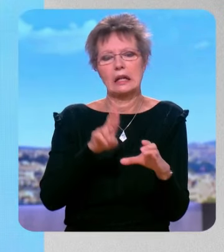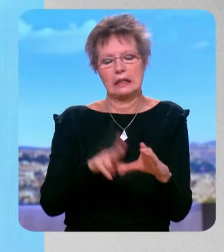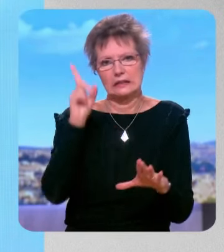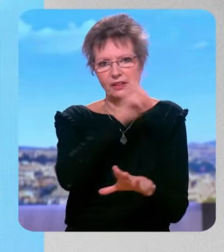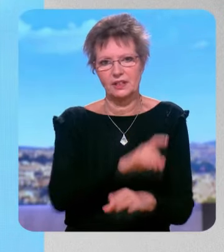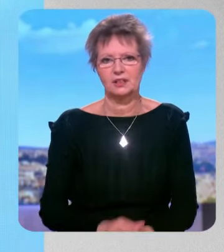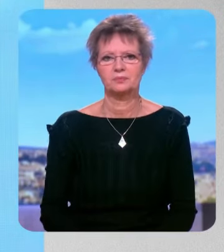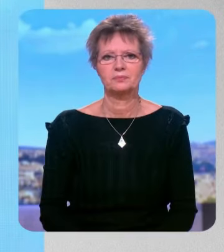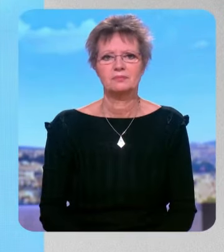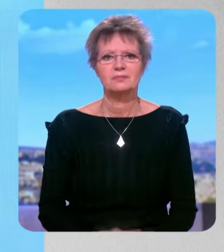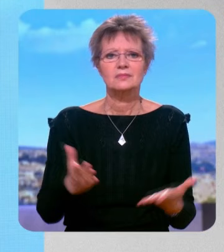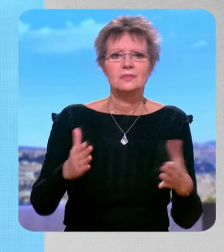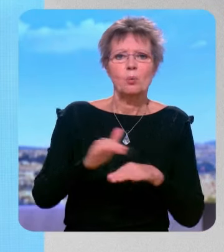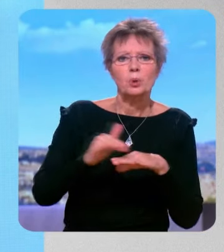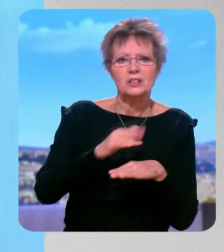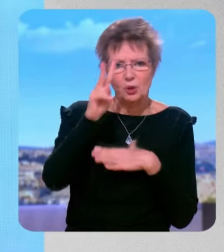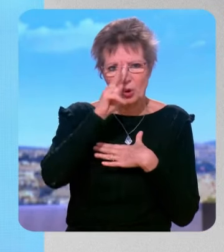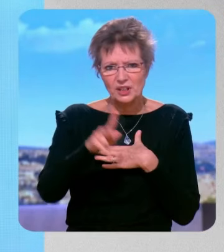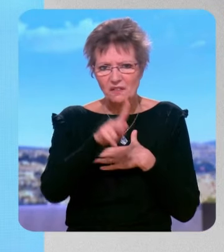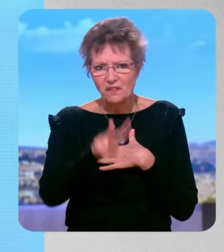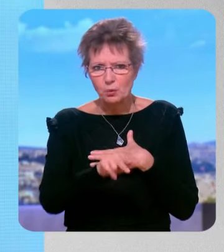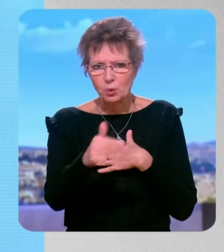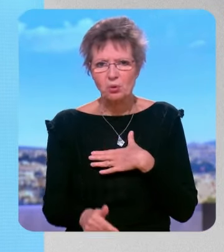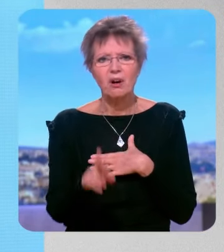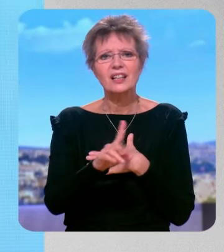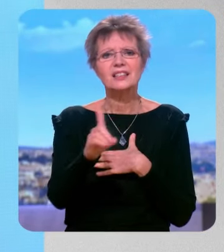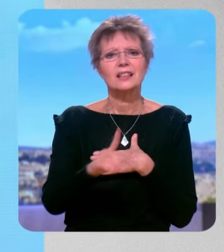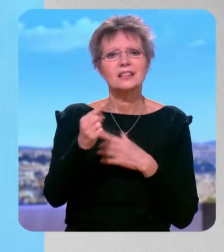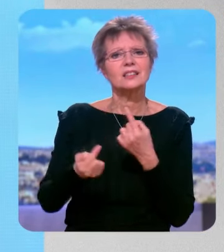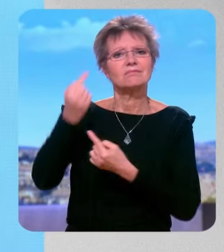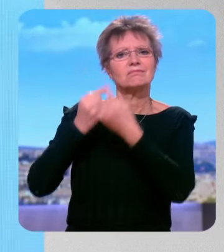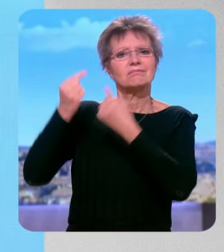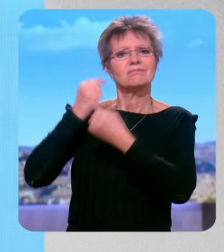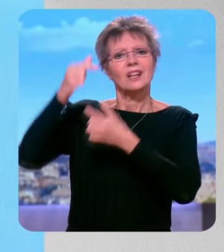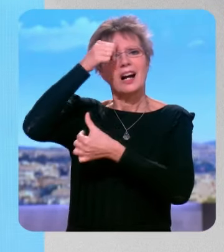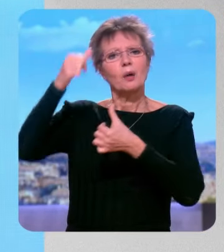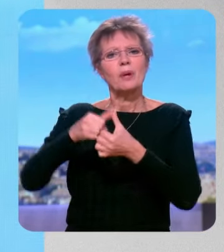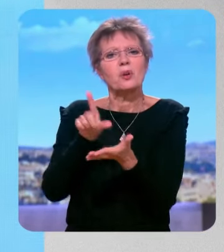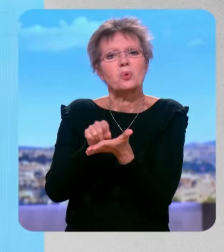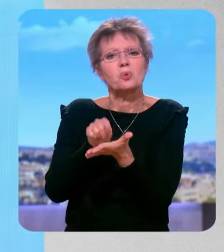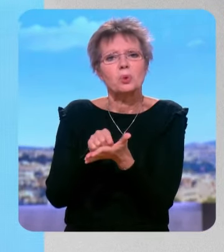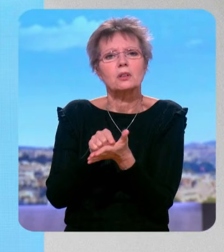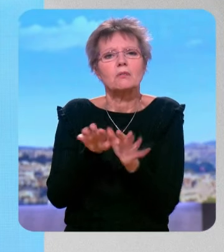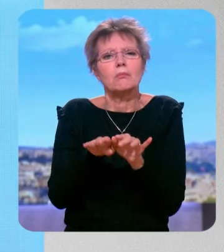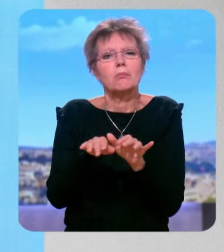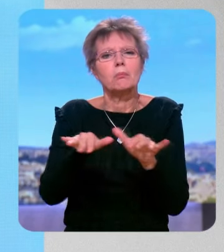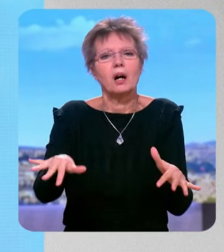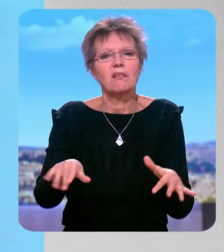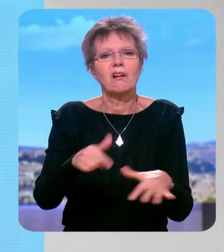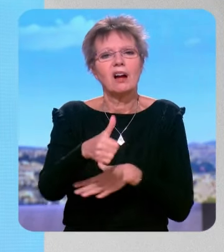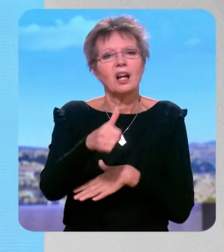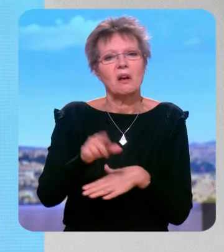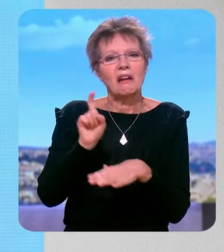'interroge pas quand même sur la sincérité en politique le parcours de racheté d'ati parce que en remontant ses tweets et tout le monde l'a fait on a vu que depuis quelques années elle a été